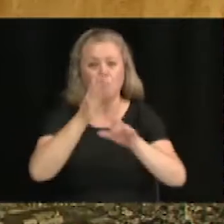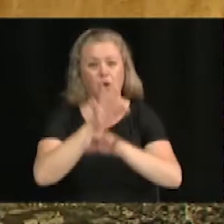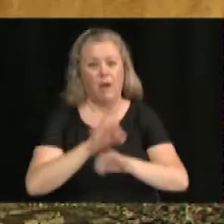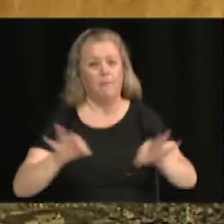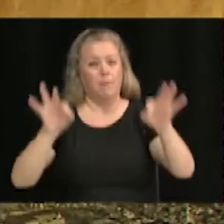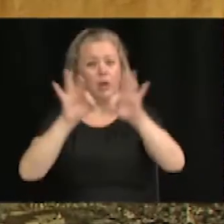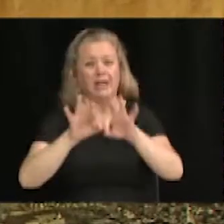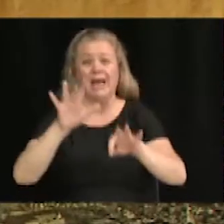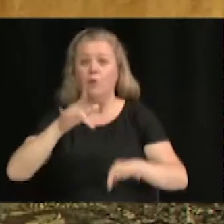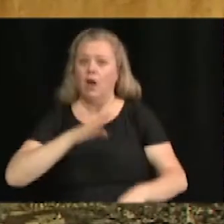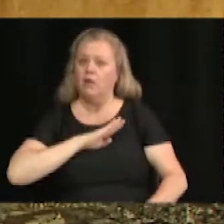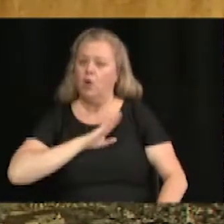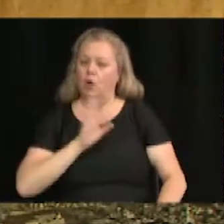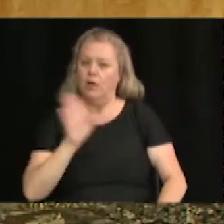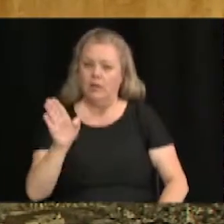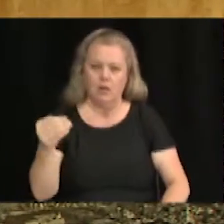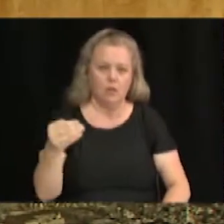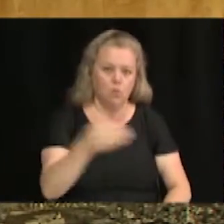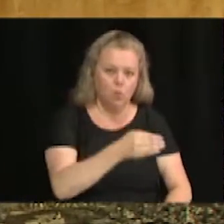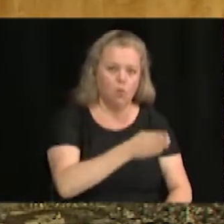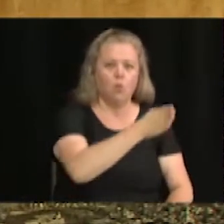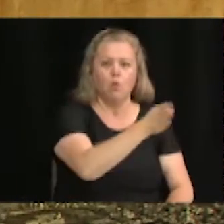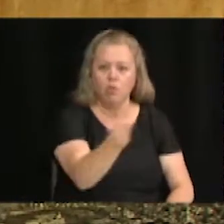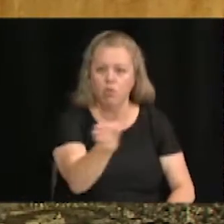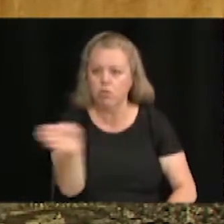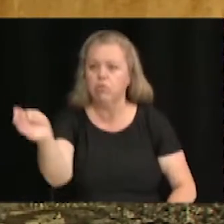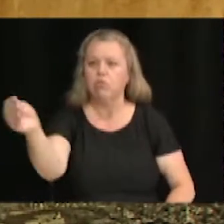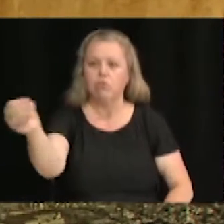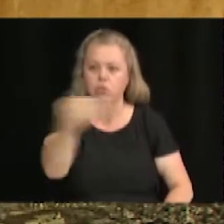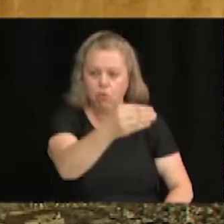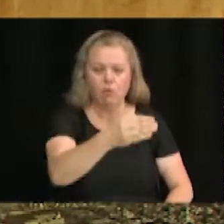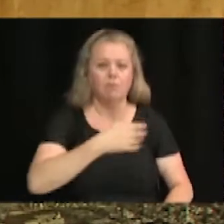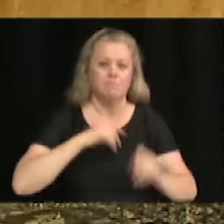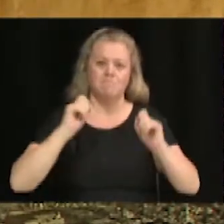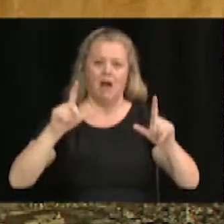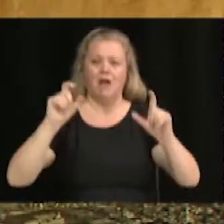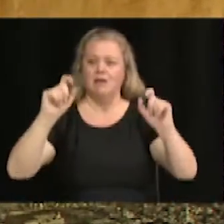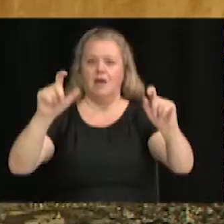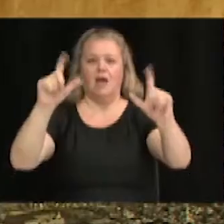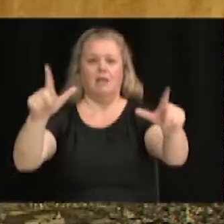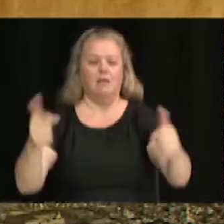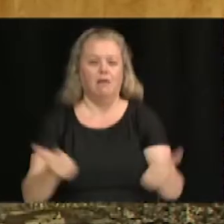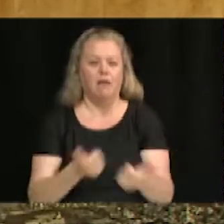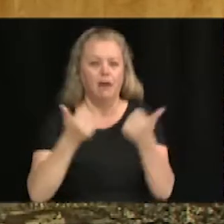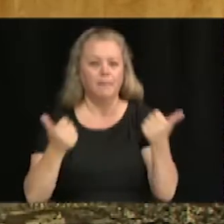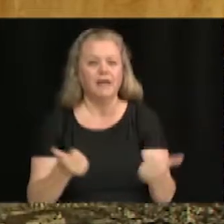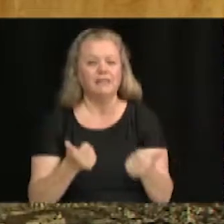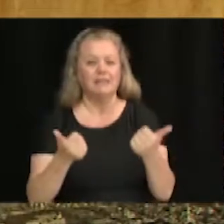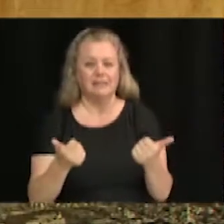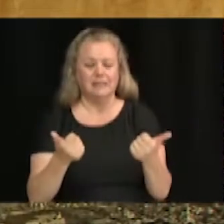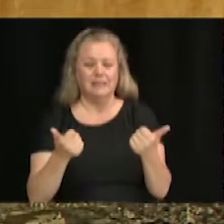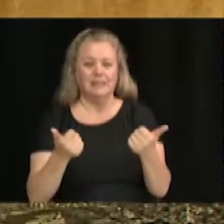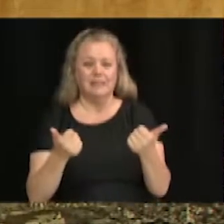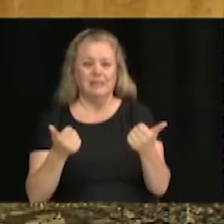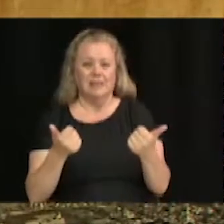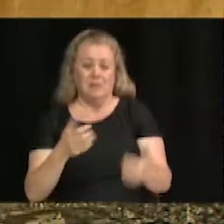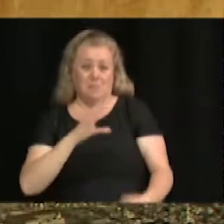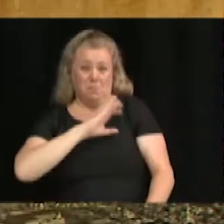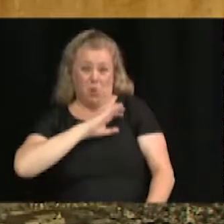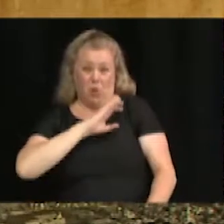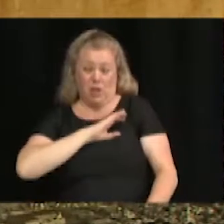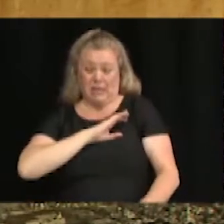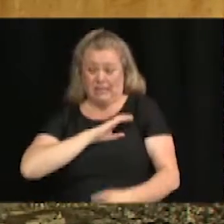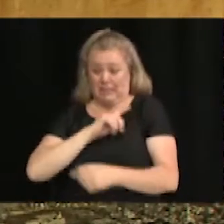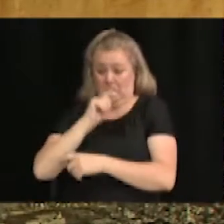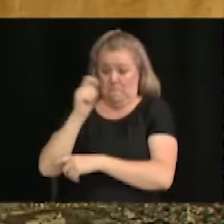qu'il des détours et redétours encore à faire, puis les pancartes n'ont pas été enlevées, c'est qu'on prenne la police, qu'on paye